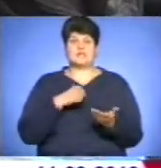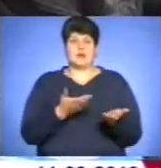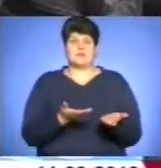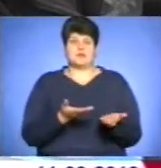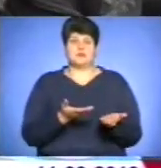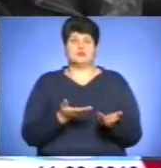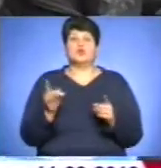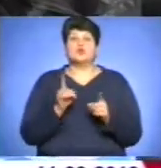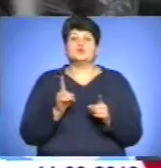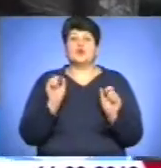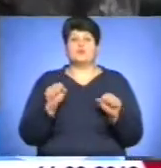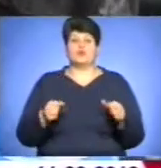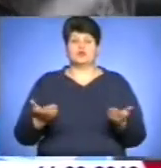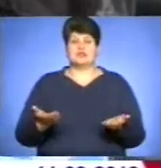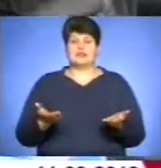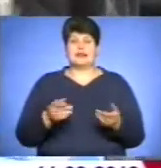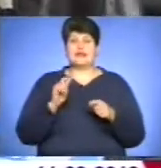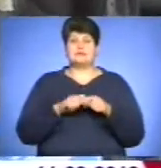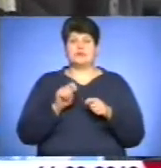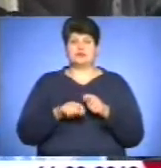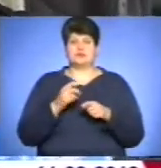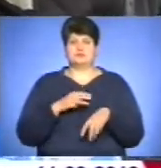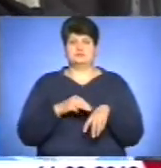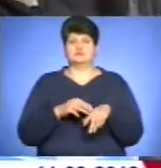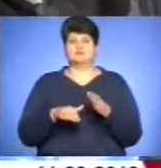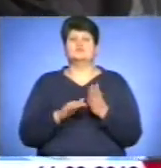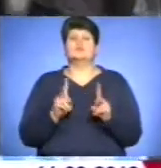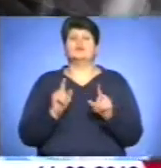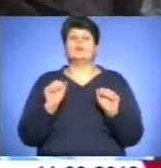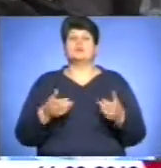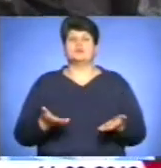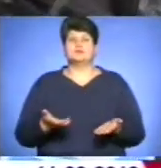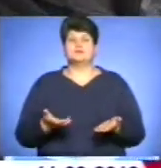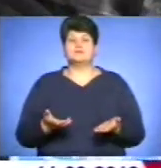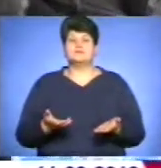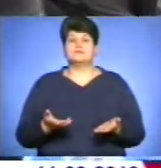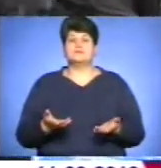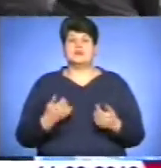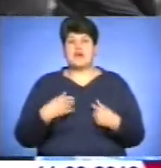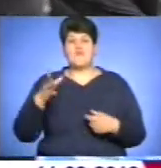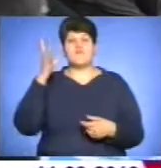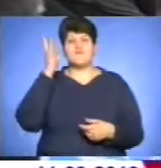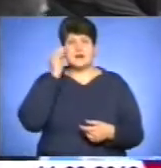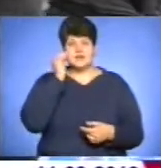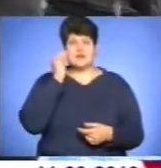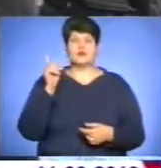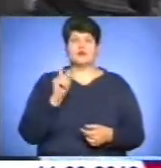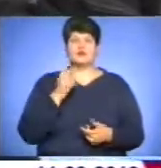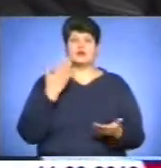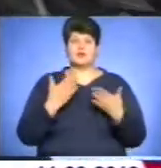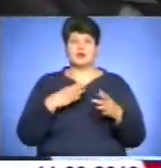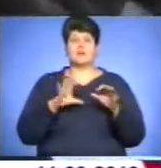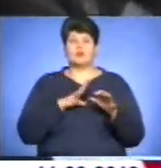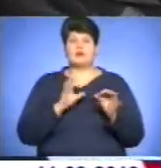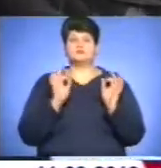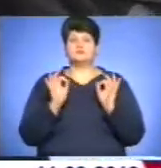інспектор нам допомогти в даному випадку? Я вважаю, що якщо була, при наймі,